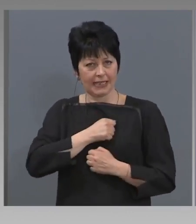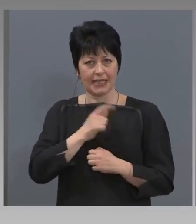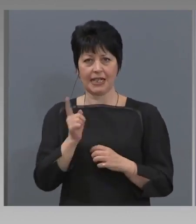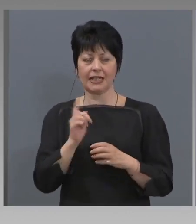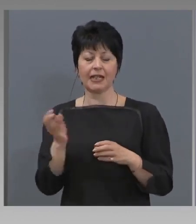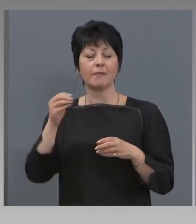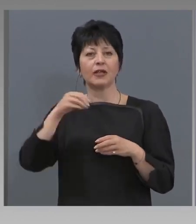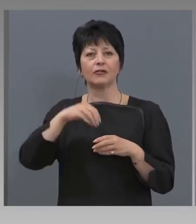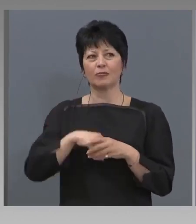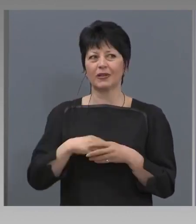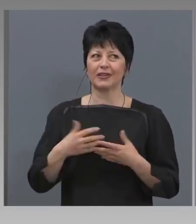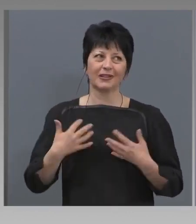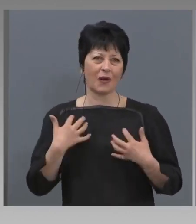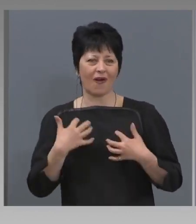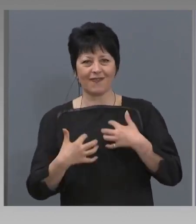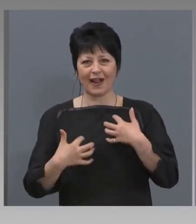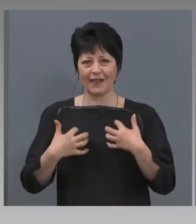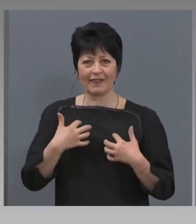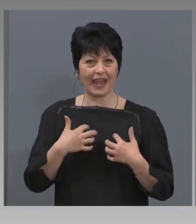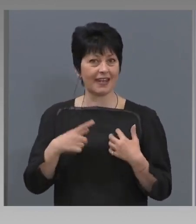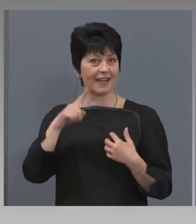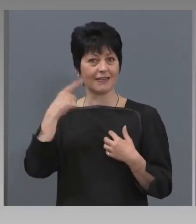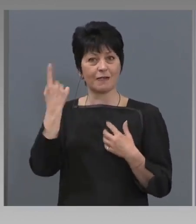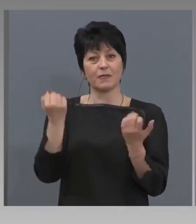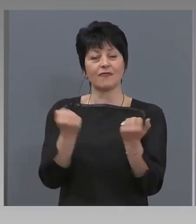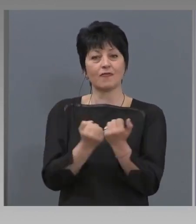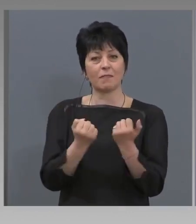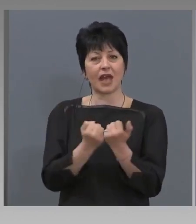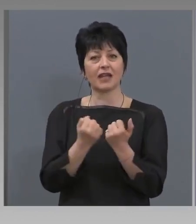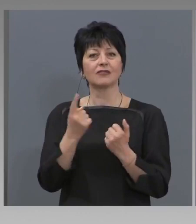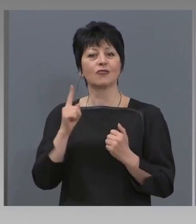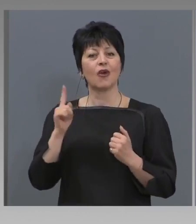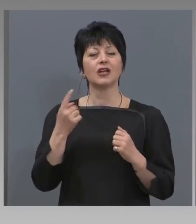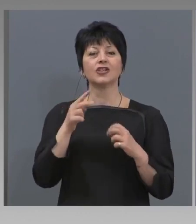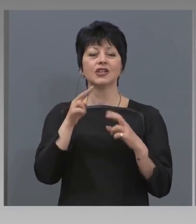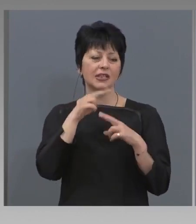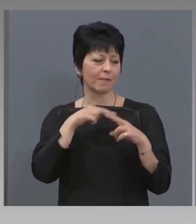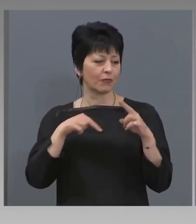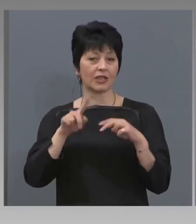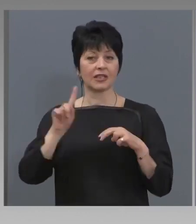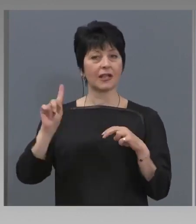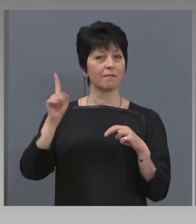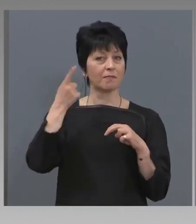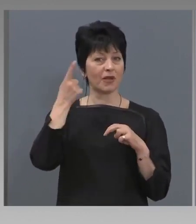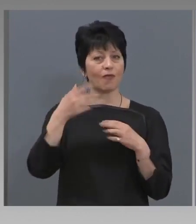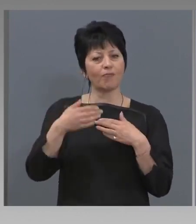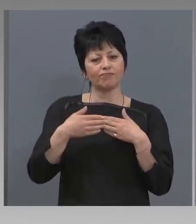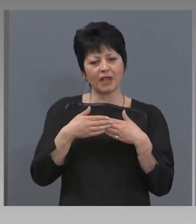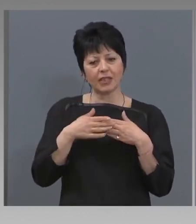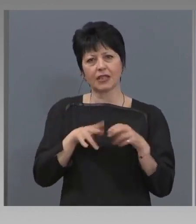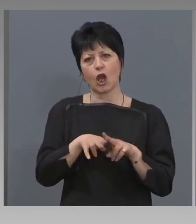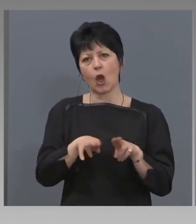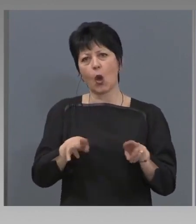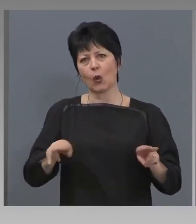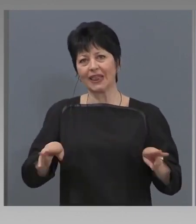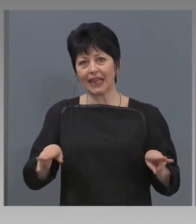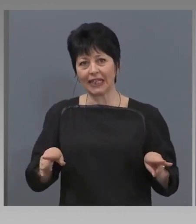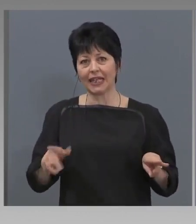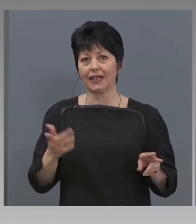допълнителни вълнения, на първо място винаги ще бъдат търсени близки роднини, където децата могат да бъдат настанени.